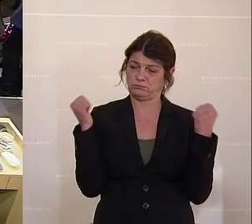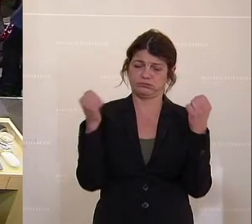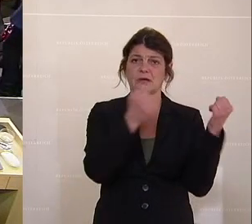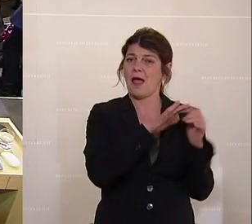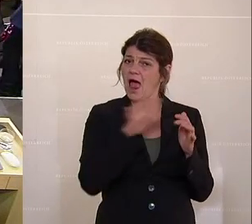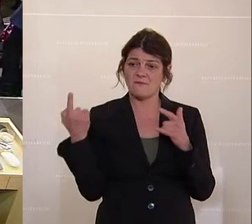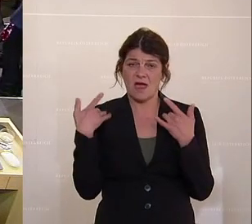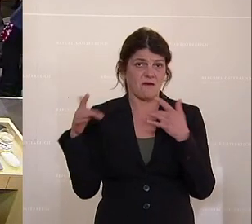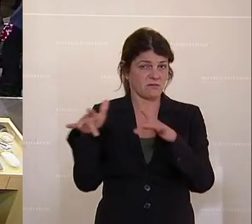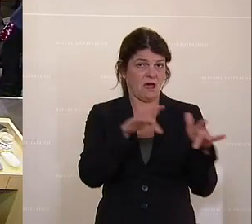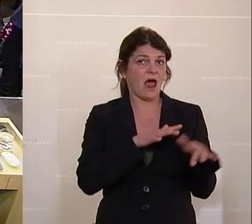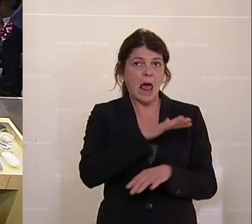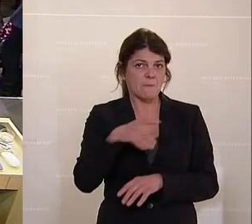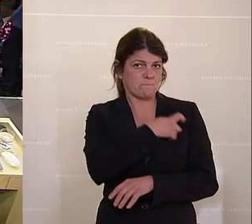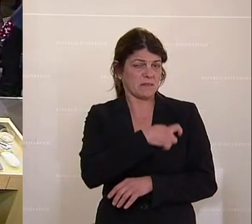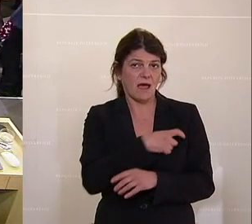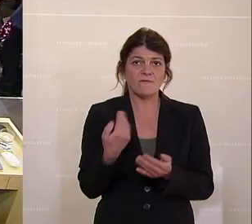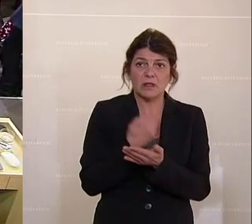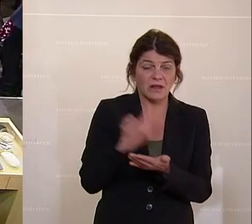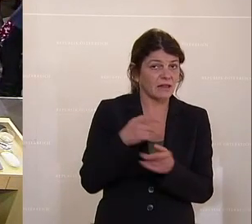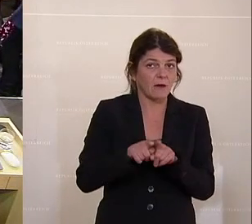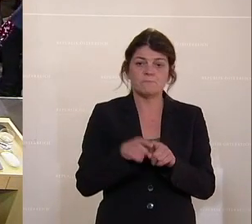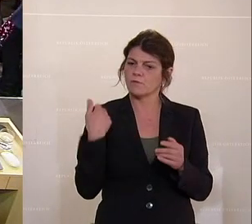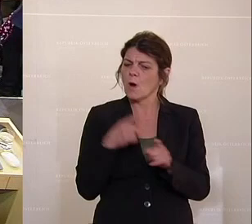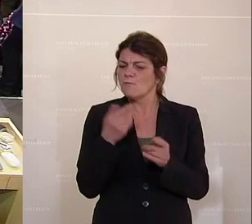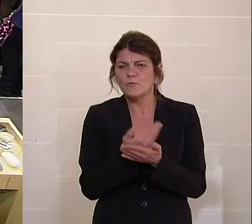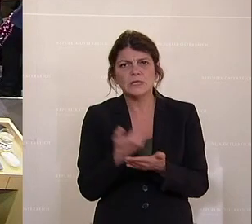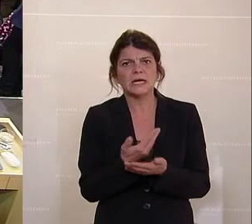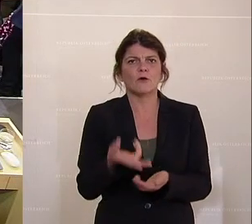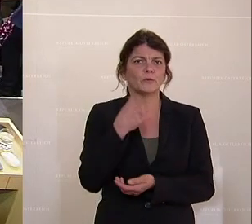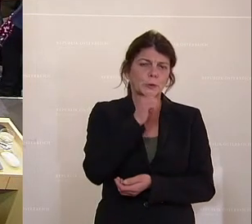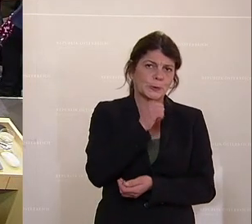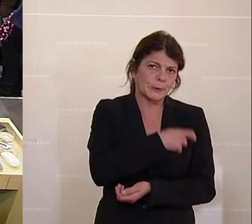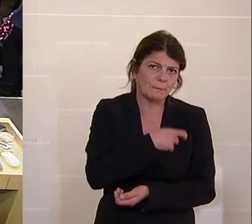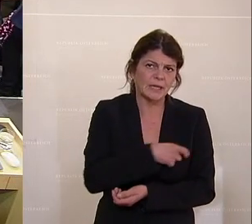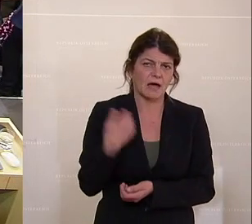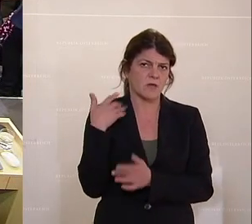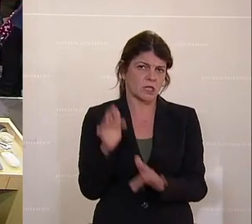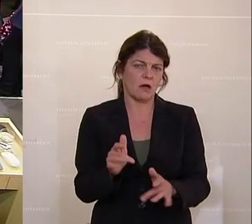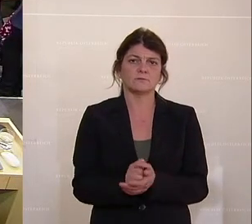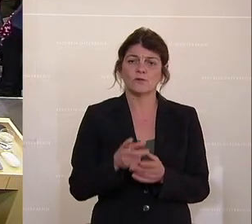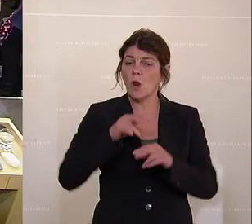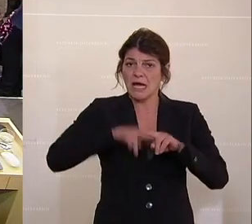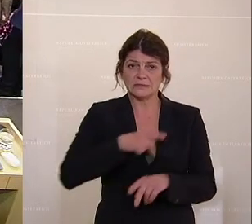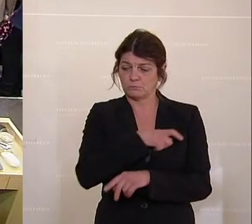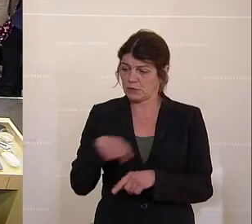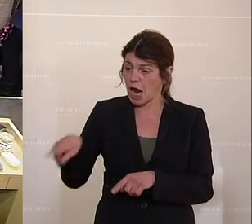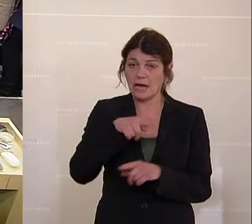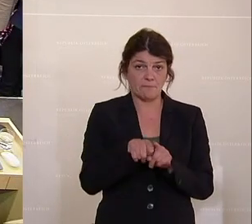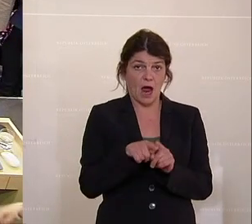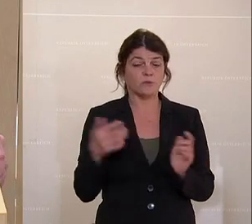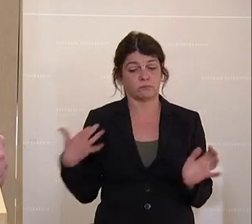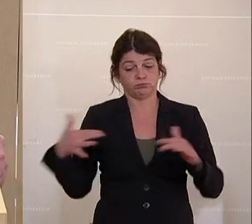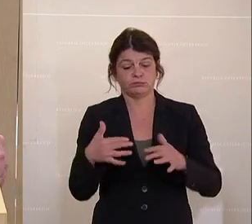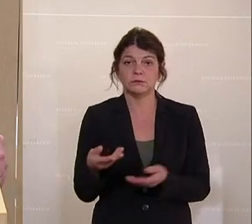anwesenden Parteien, also Parteienvertretern, es war auch Vertreter von der Grünen-Fraktion dort, natürlich von allen anderen, eine